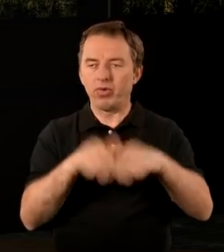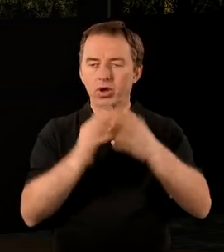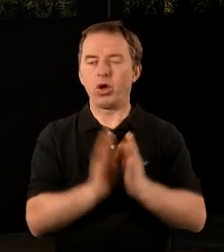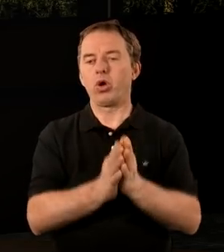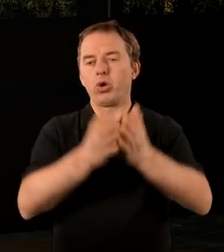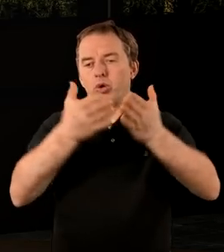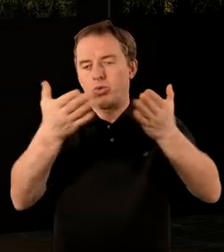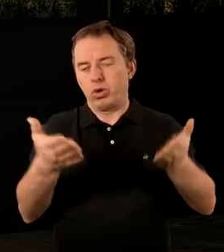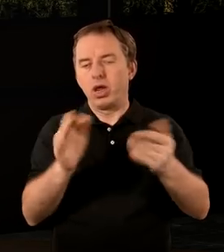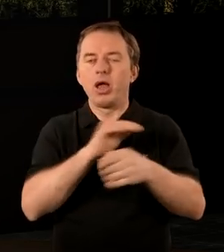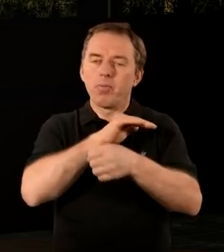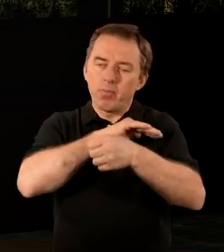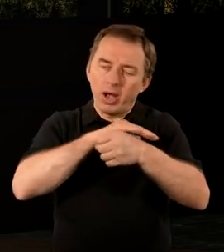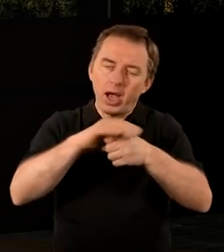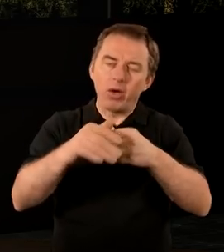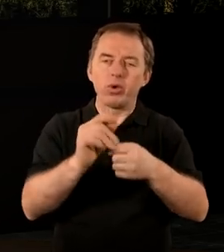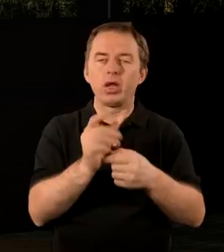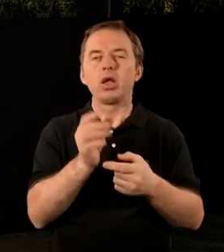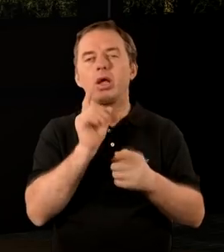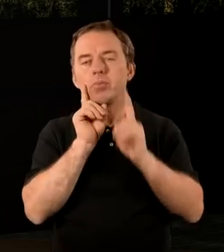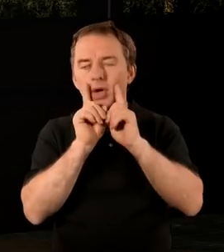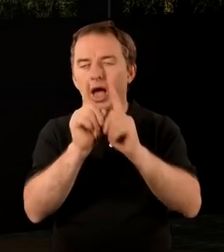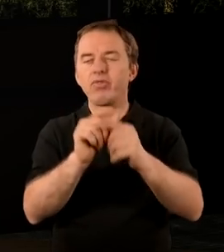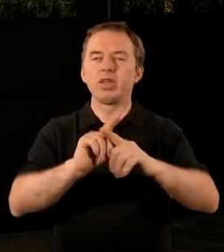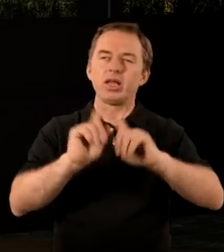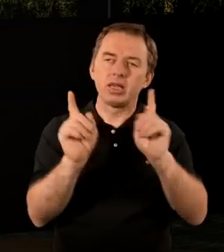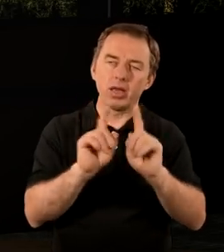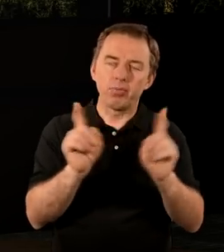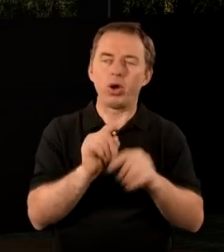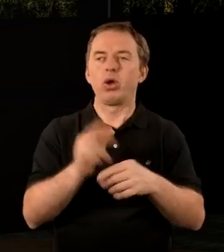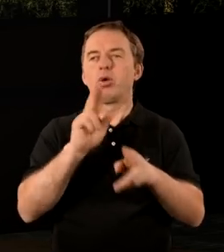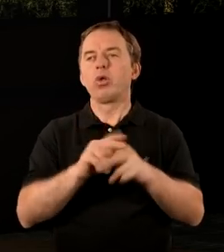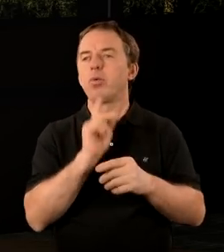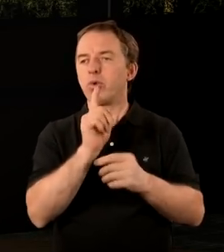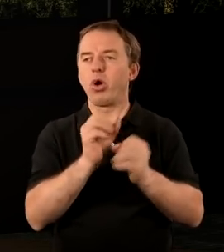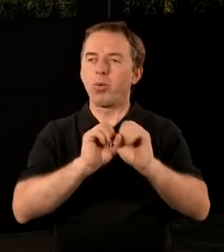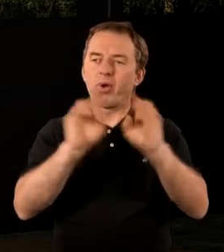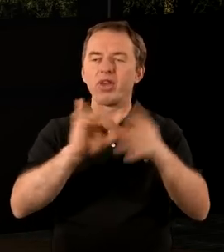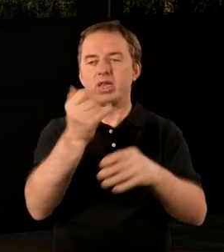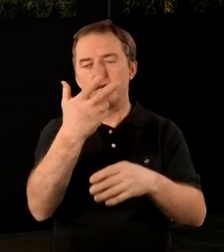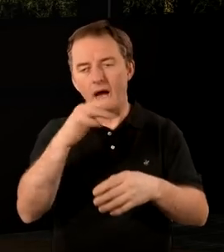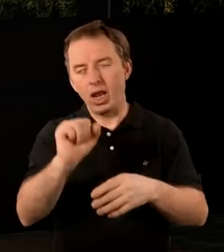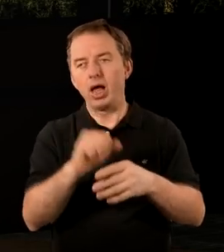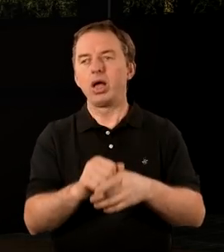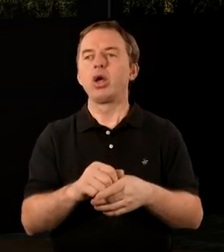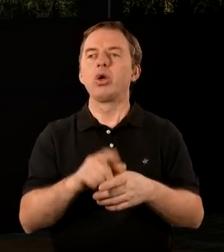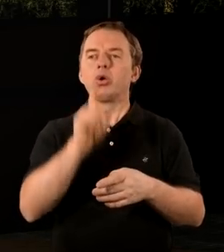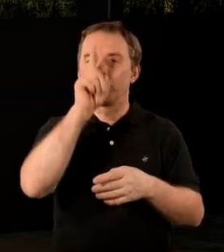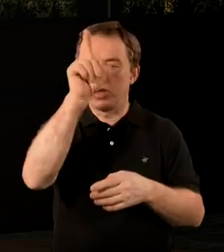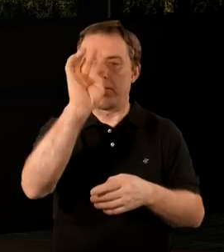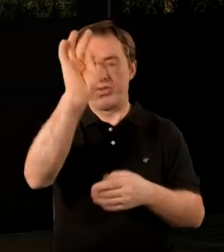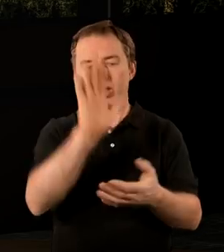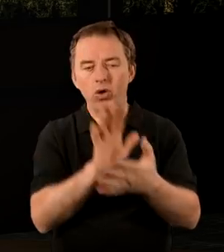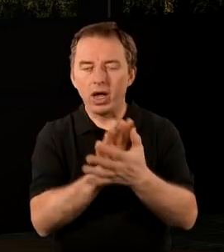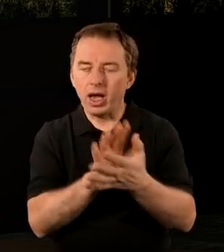tę księgę pełną tajemnic, pełną symboli, aby stała się dla nas właśnie Apokalipsą, objawieniem Ciebie,